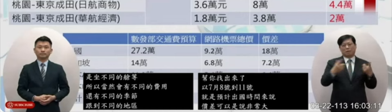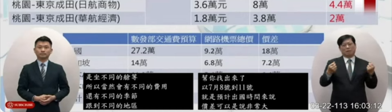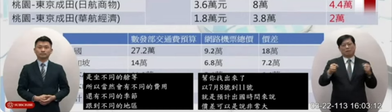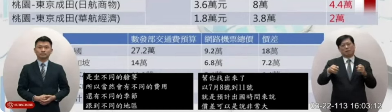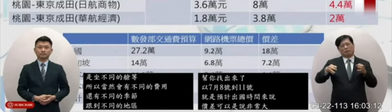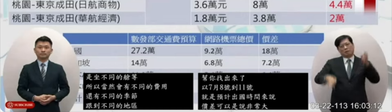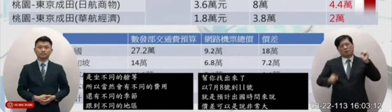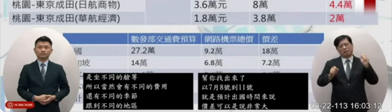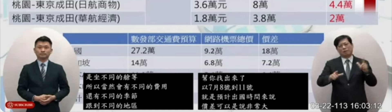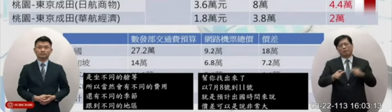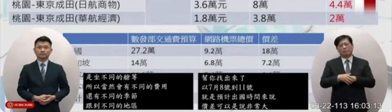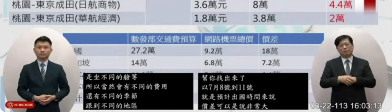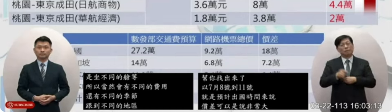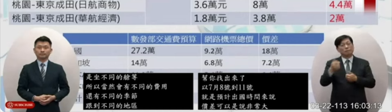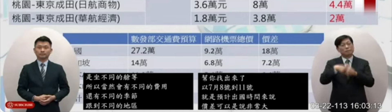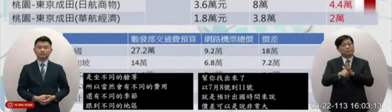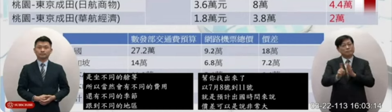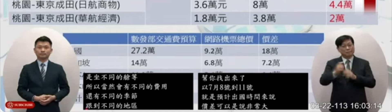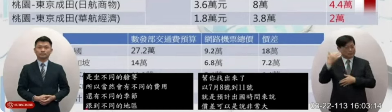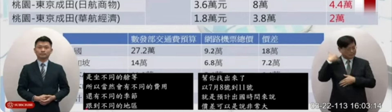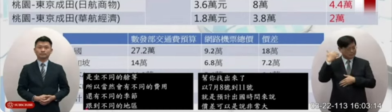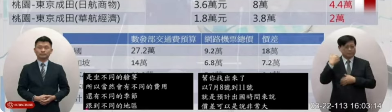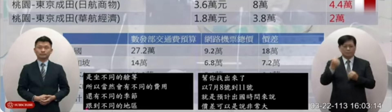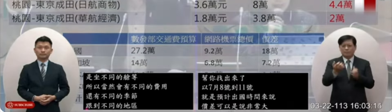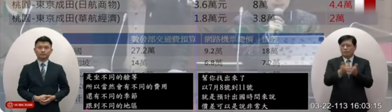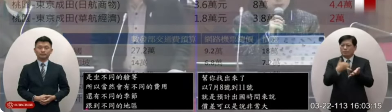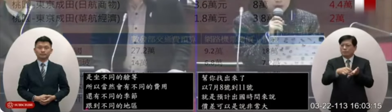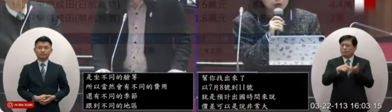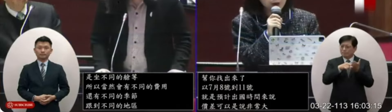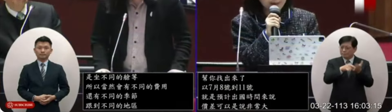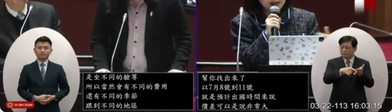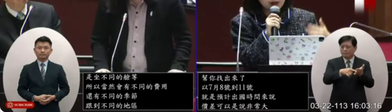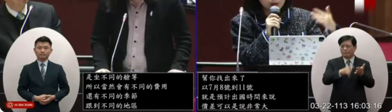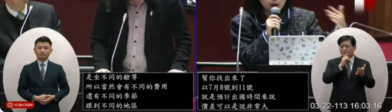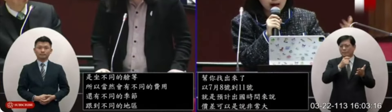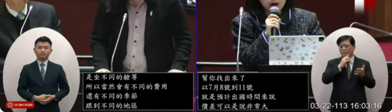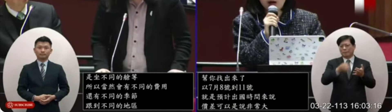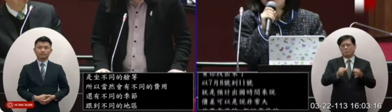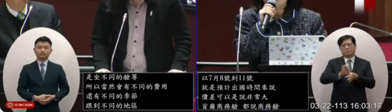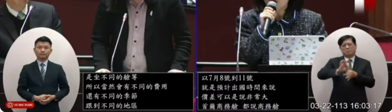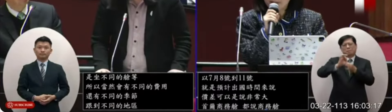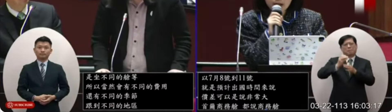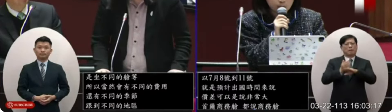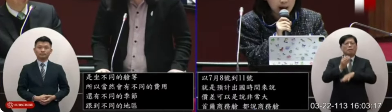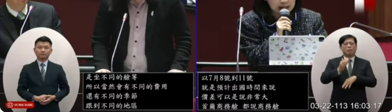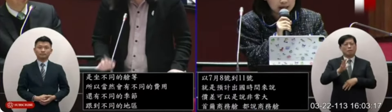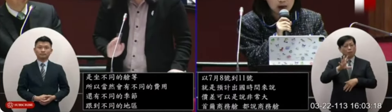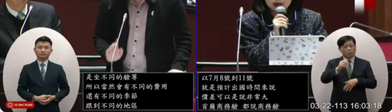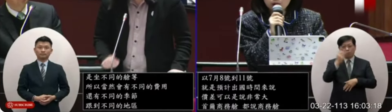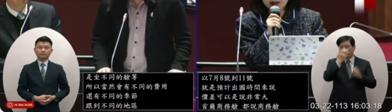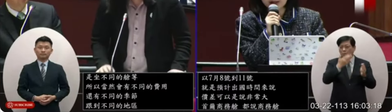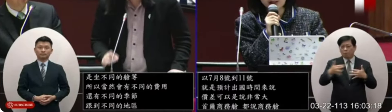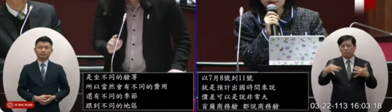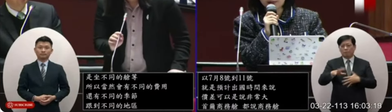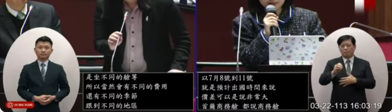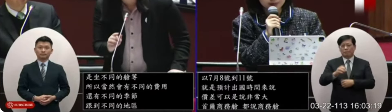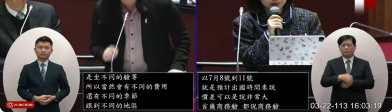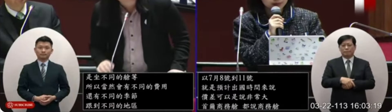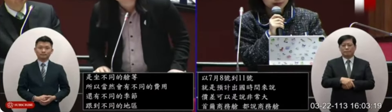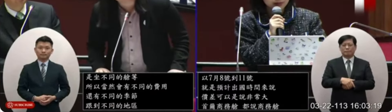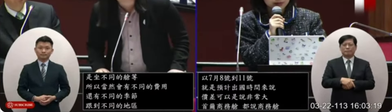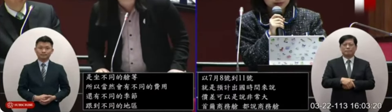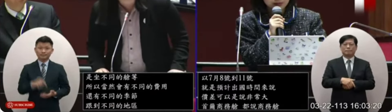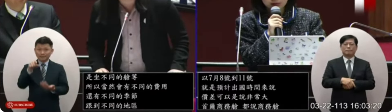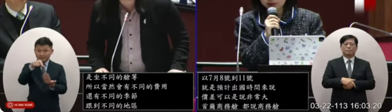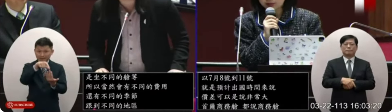價也有很大的價差這代表你們當時在預算編列的時候就編得過高了有沒有管理上面的問題